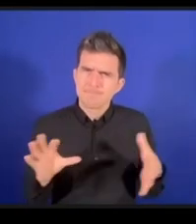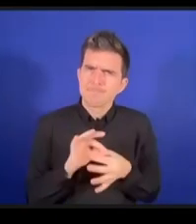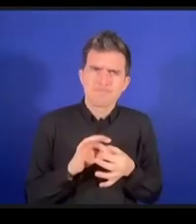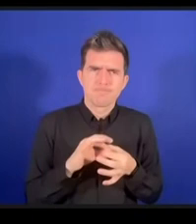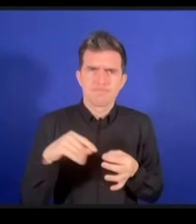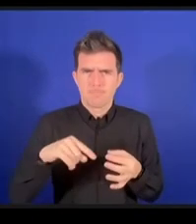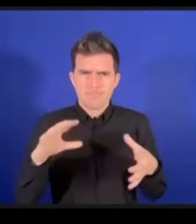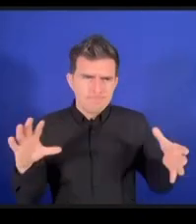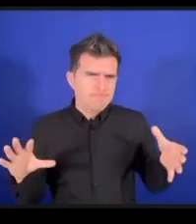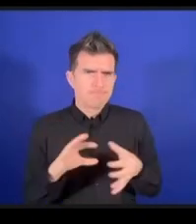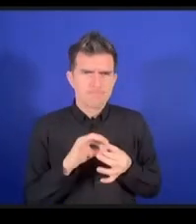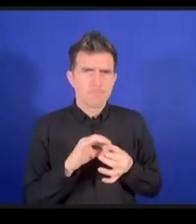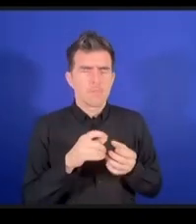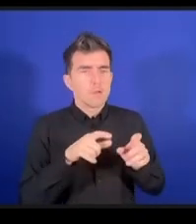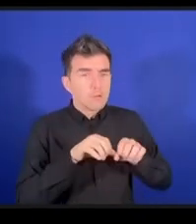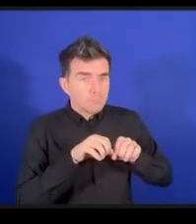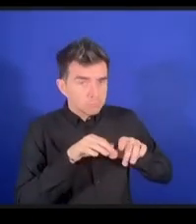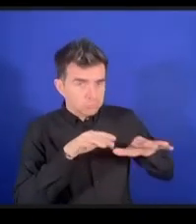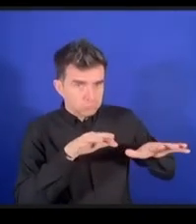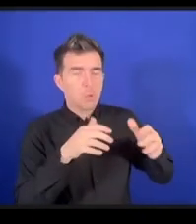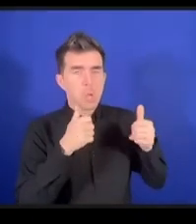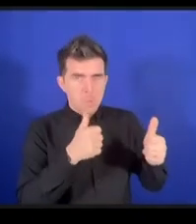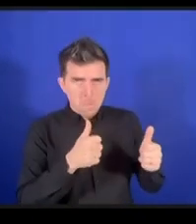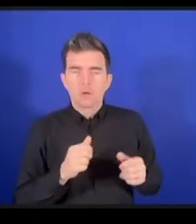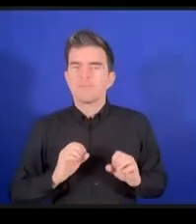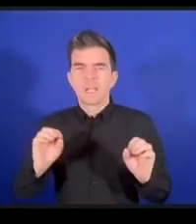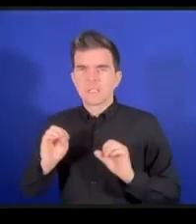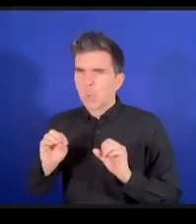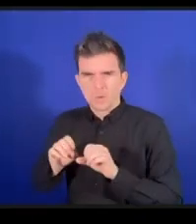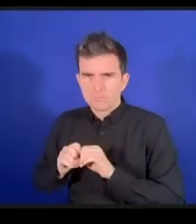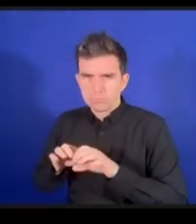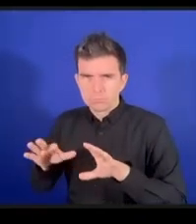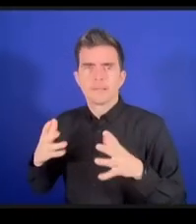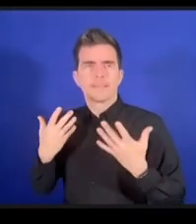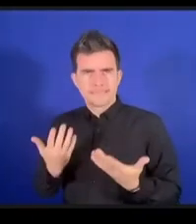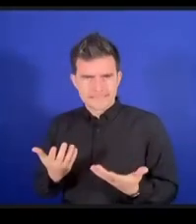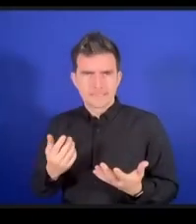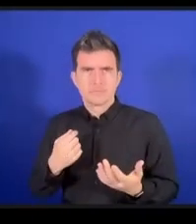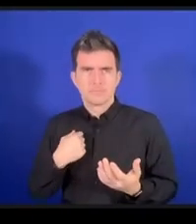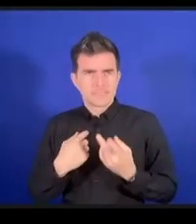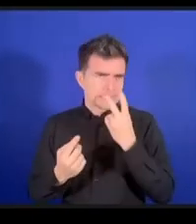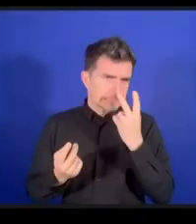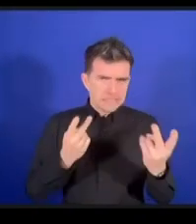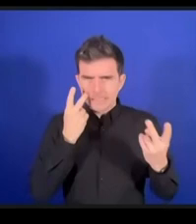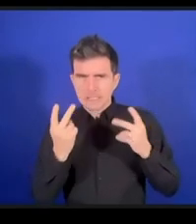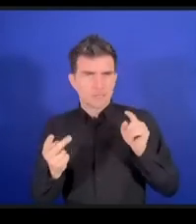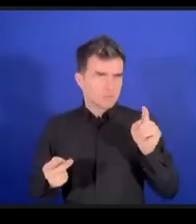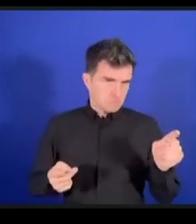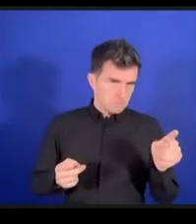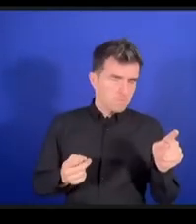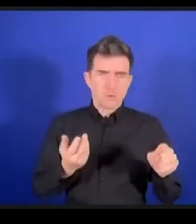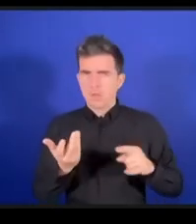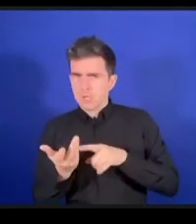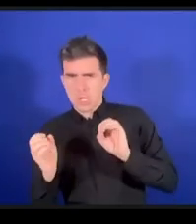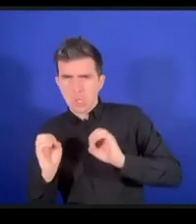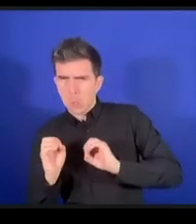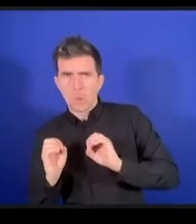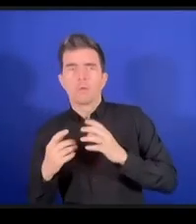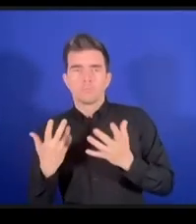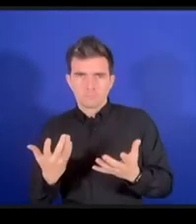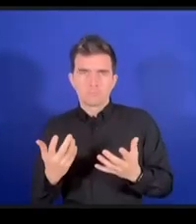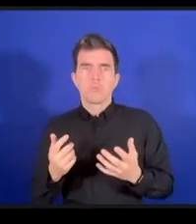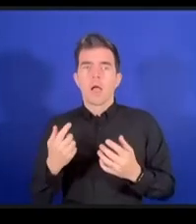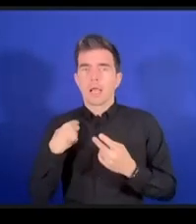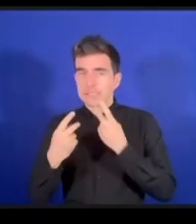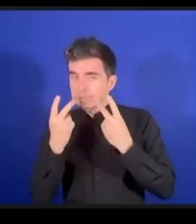っていない人というのはグローバルノースとサウスの間の格差だけではなくこの格差というのはもしかしたらグローバ